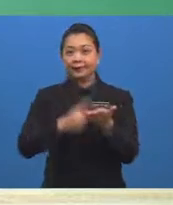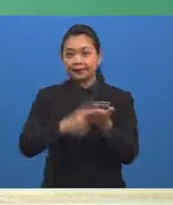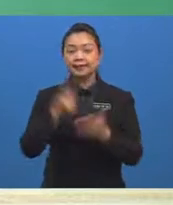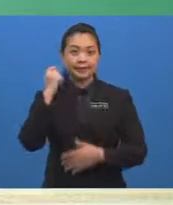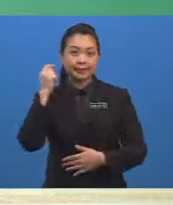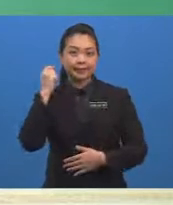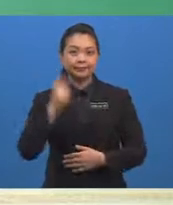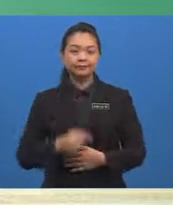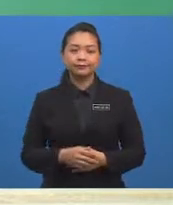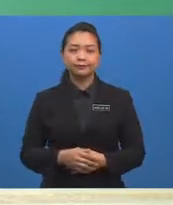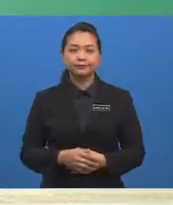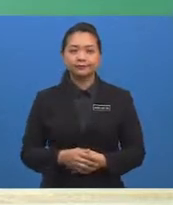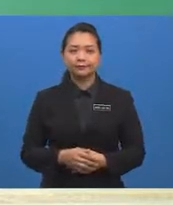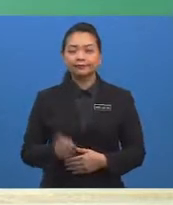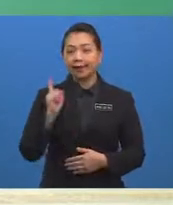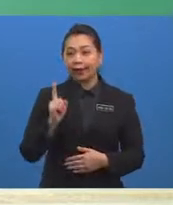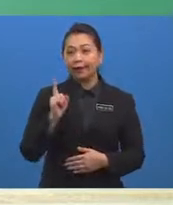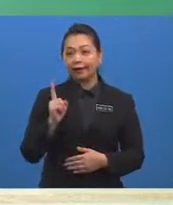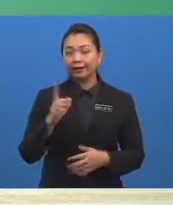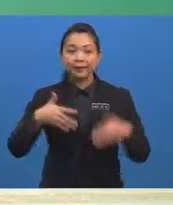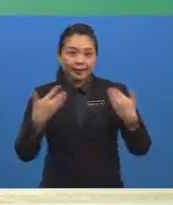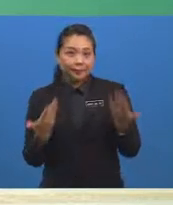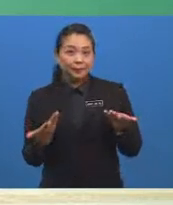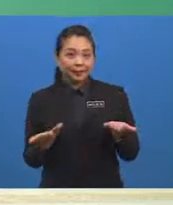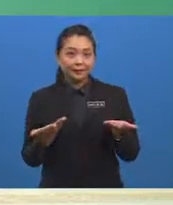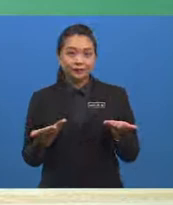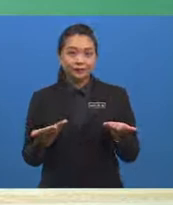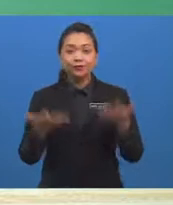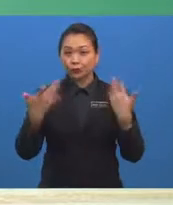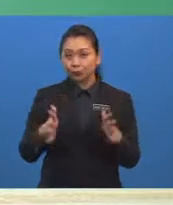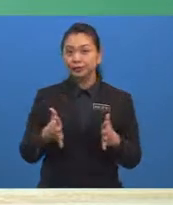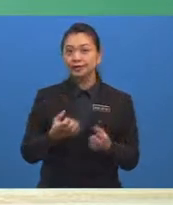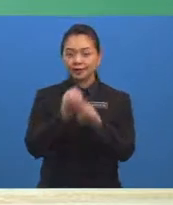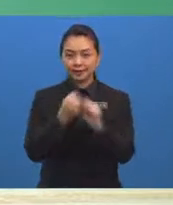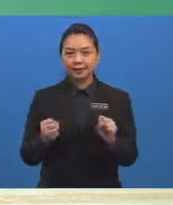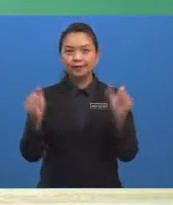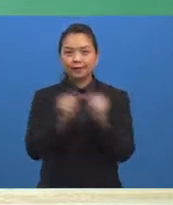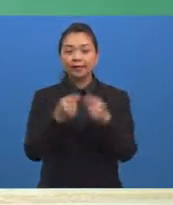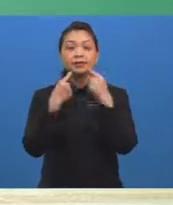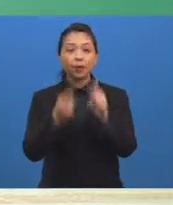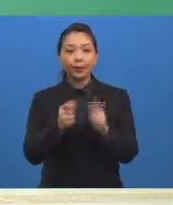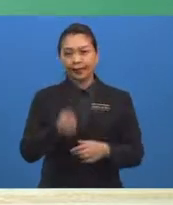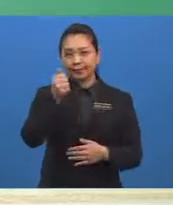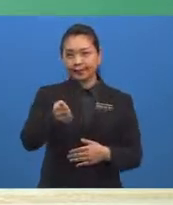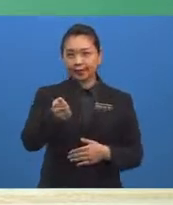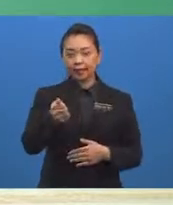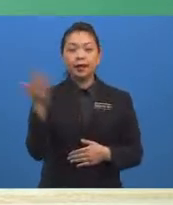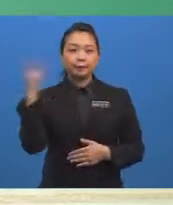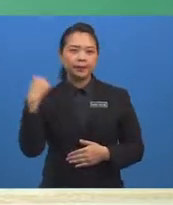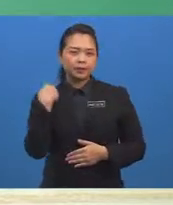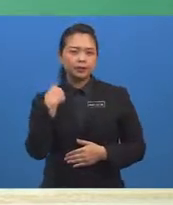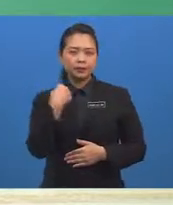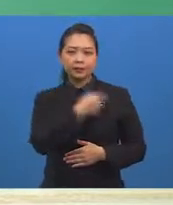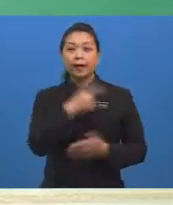Haa, murid-murid, bagaimana? Sudah bersedia dengan jawapan anda? Mari cikgu